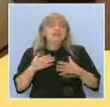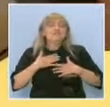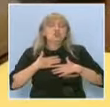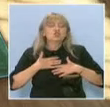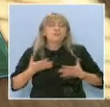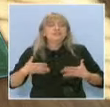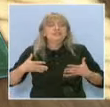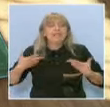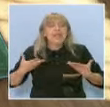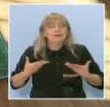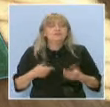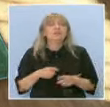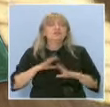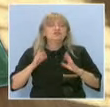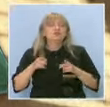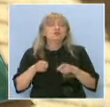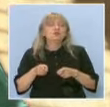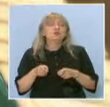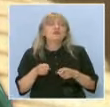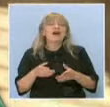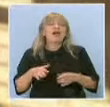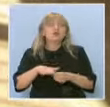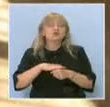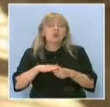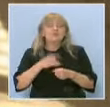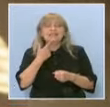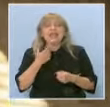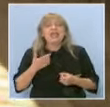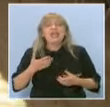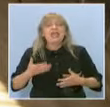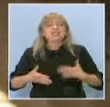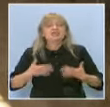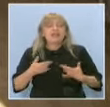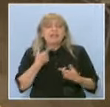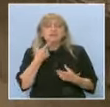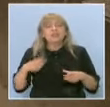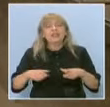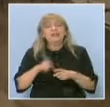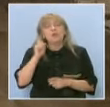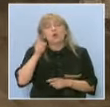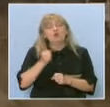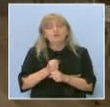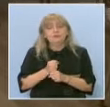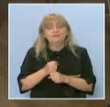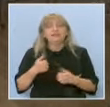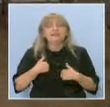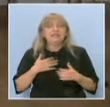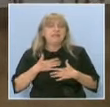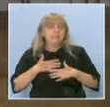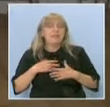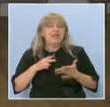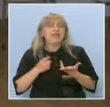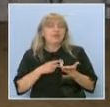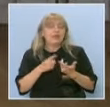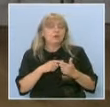В основата на всичко е вдъхновението, с което екипът работи. Ние имаме няколко проекти инновативни, но никога не забравяме, че трябва